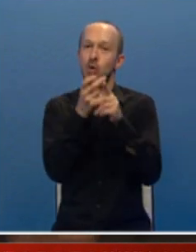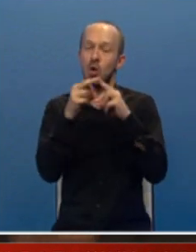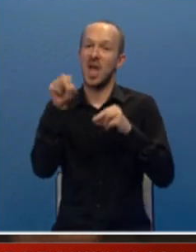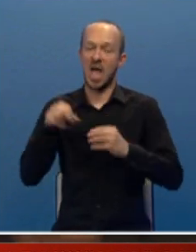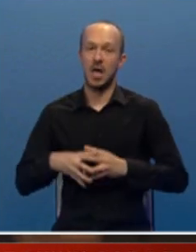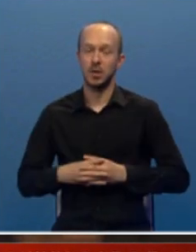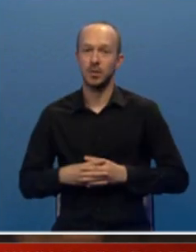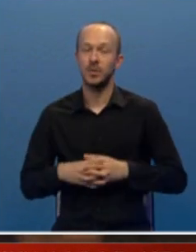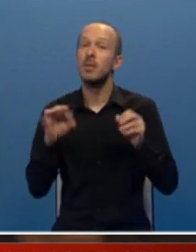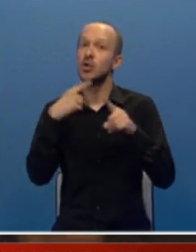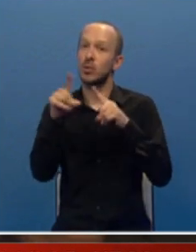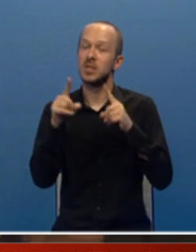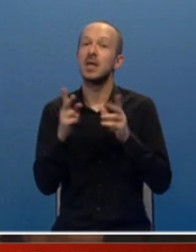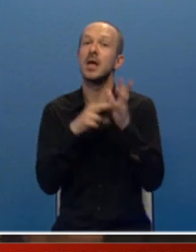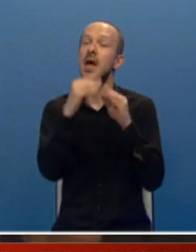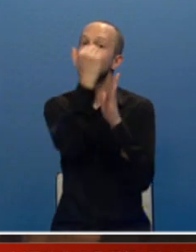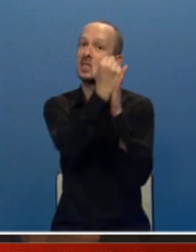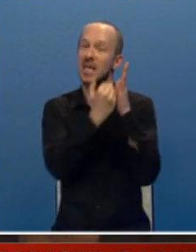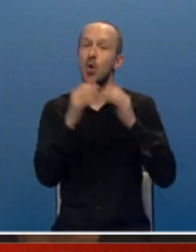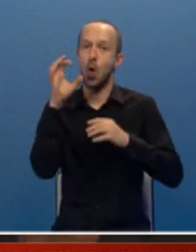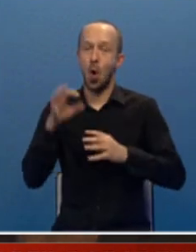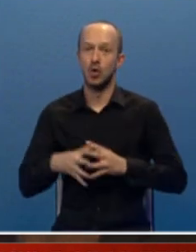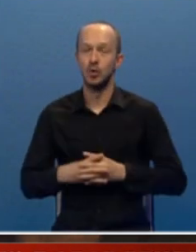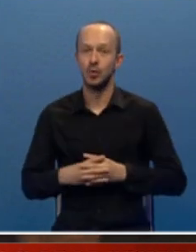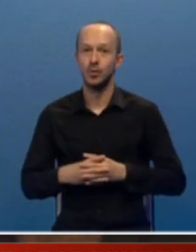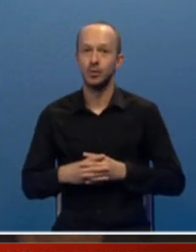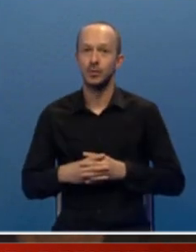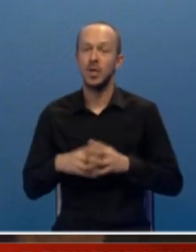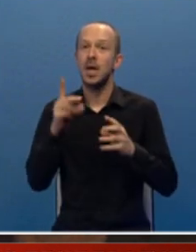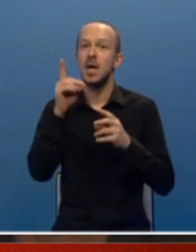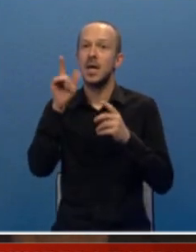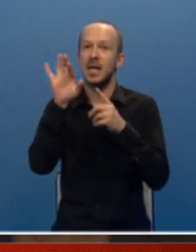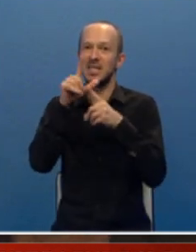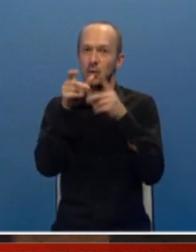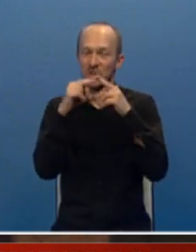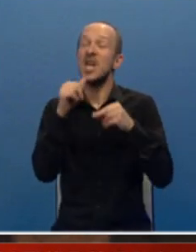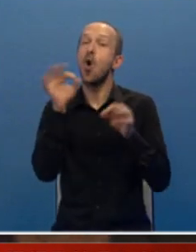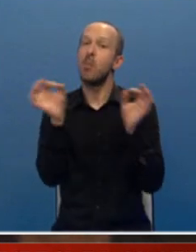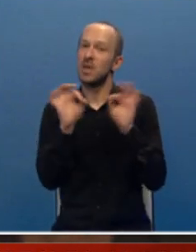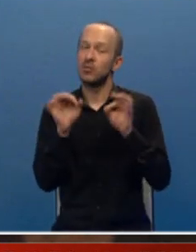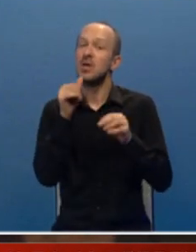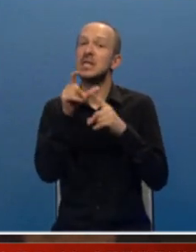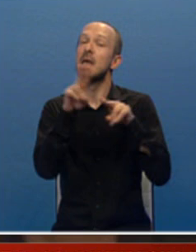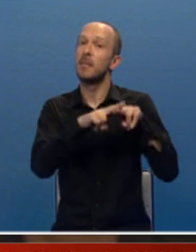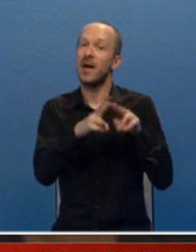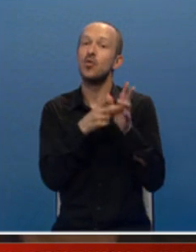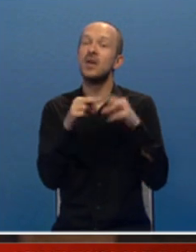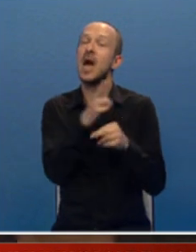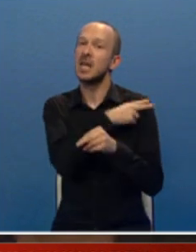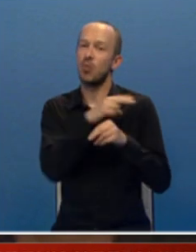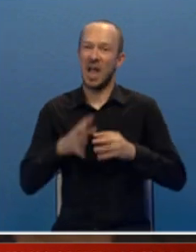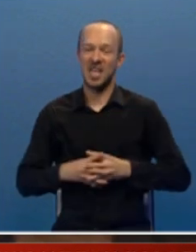bez obzira na zakon o restituciji da obezbedimo da se prava na raspolaganje